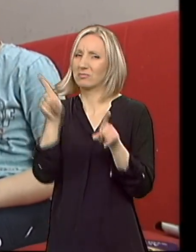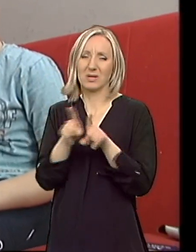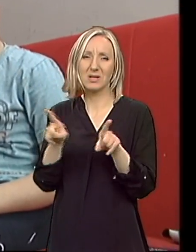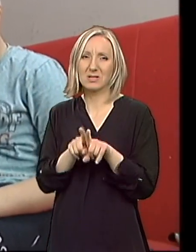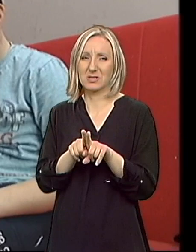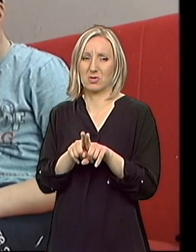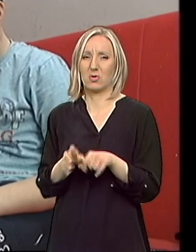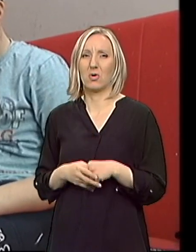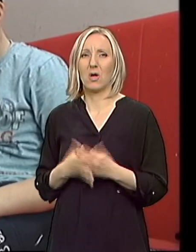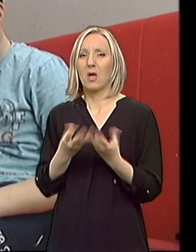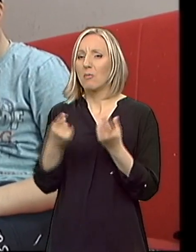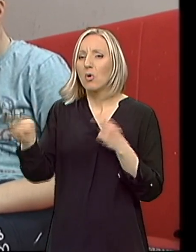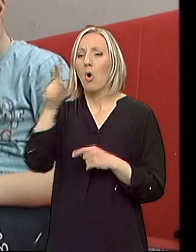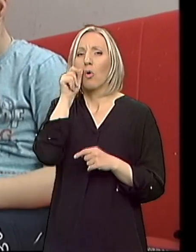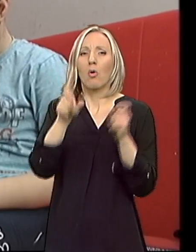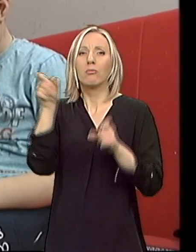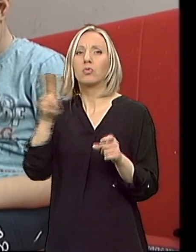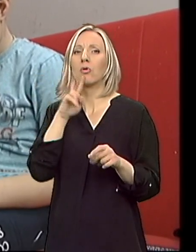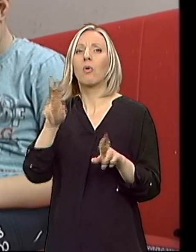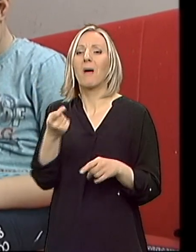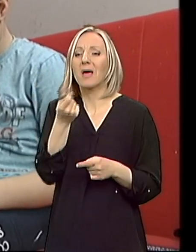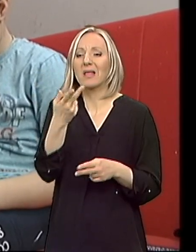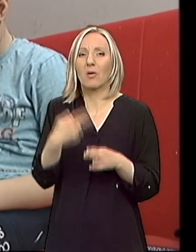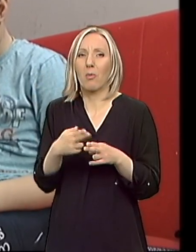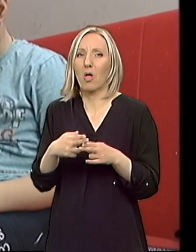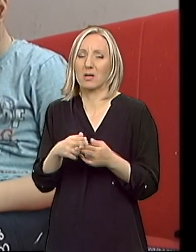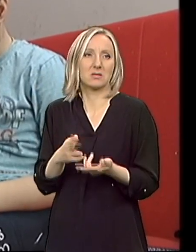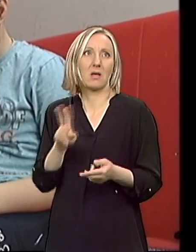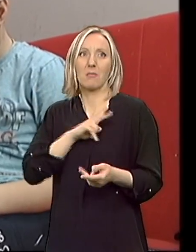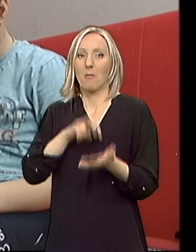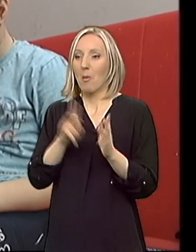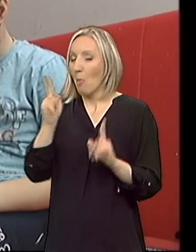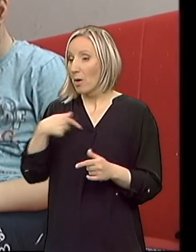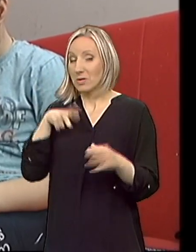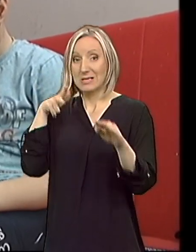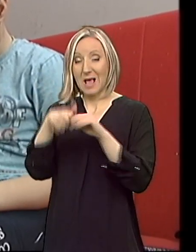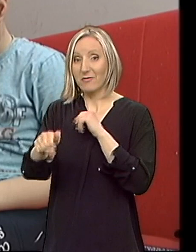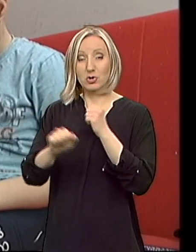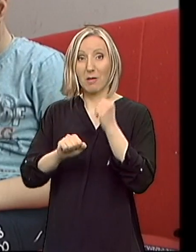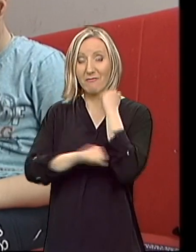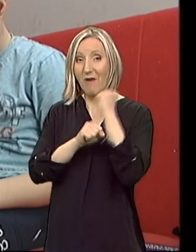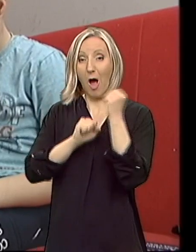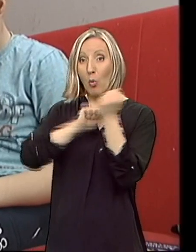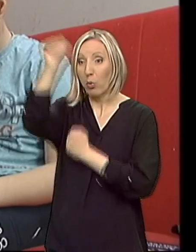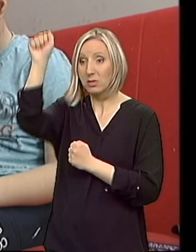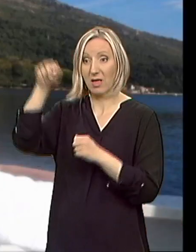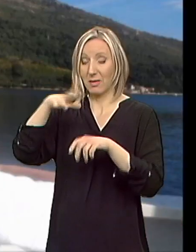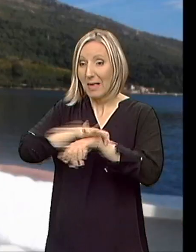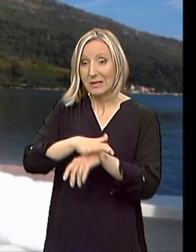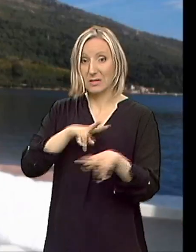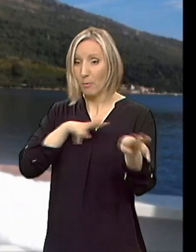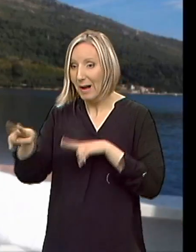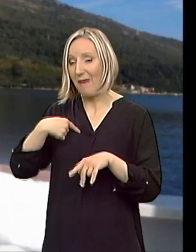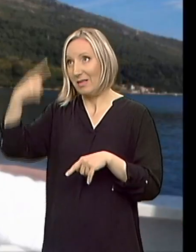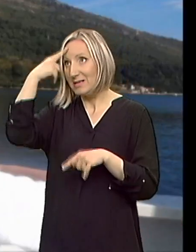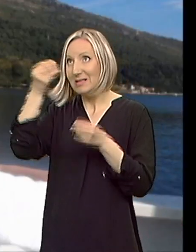ljudi sa redkim bolestima, naprosto imamo problem. Moramo da završemo i fakultet, očito i medicinu, i prava, i naprosto